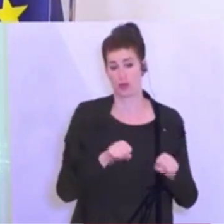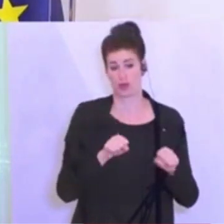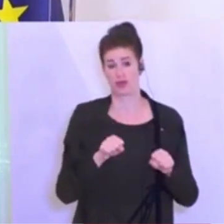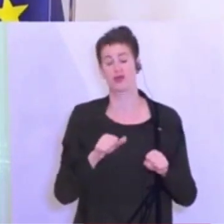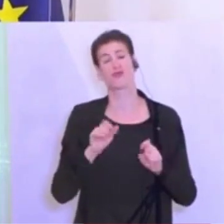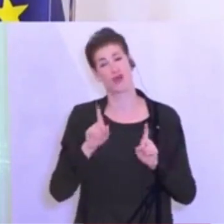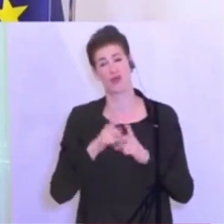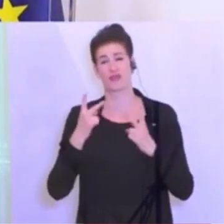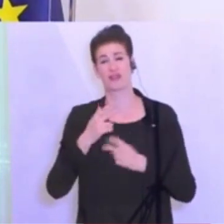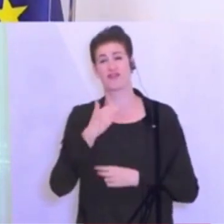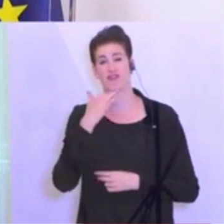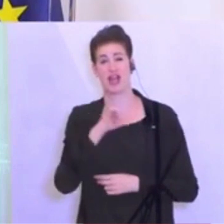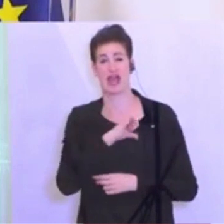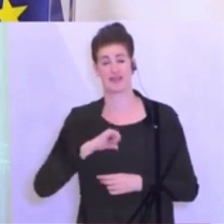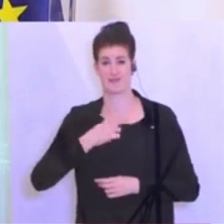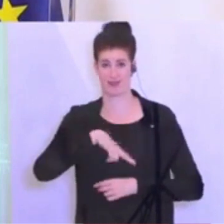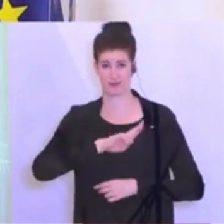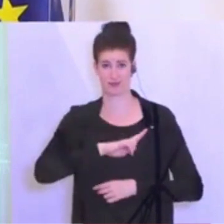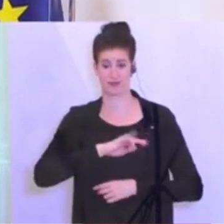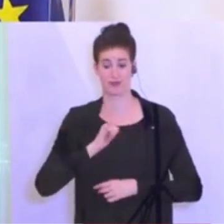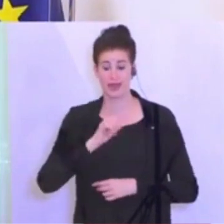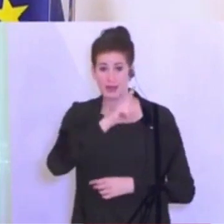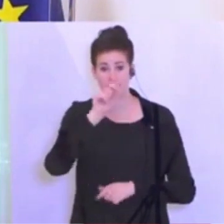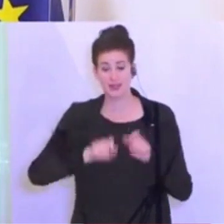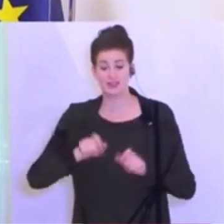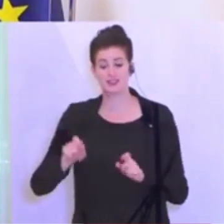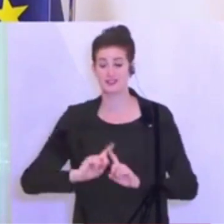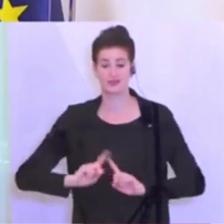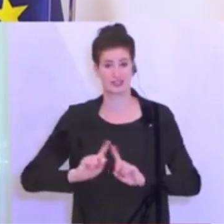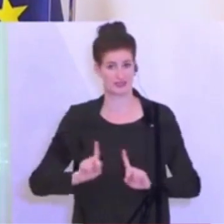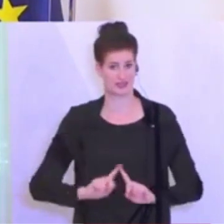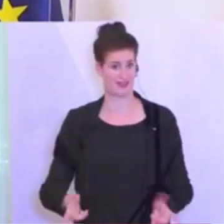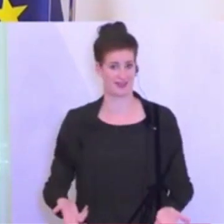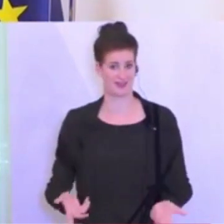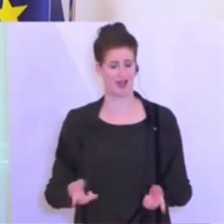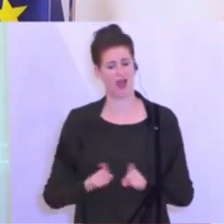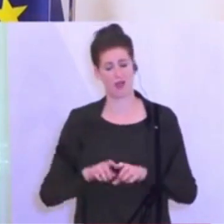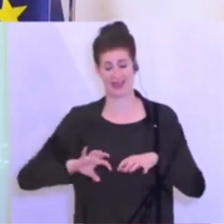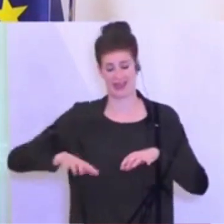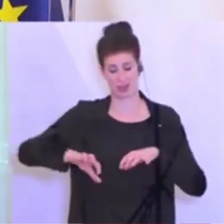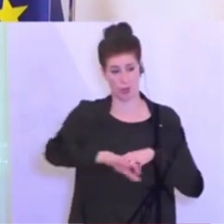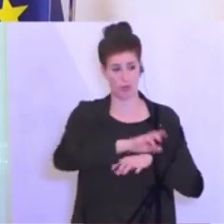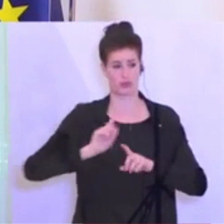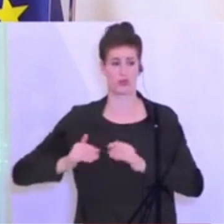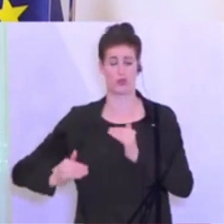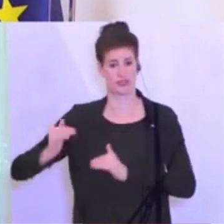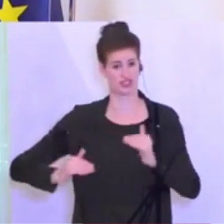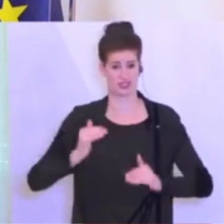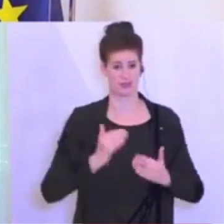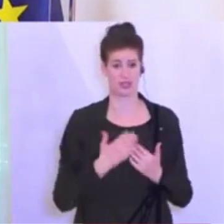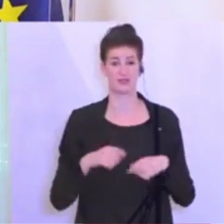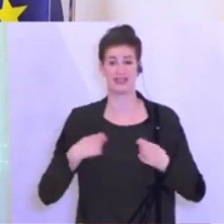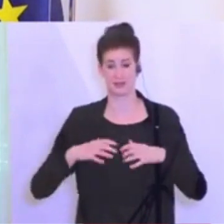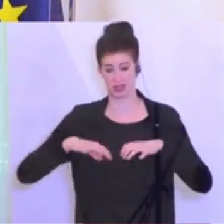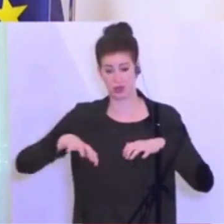die Menschen sind unterschiedlich. Es gibt Unterschiede je nach Regionen. Es gibt Regionen, da gibt es seit Wochen